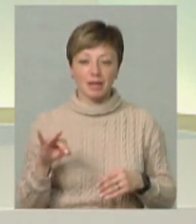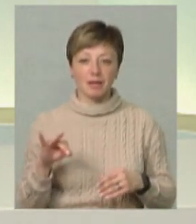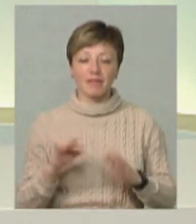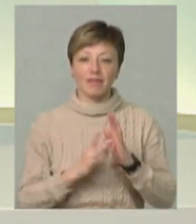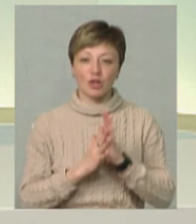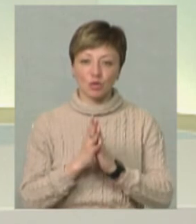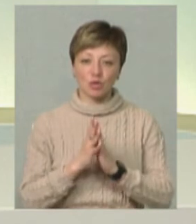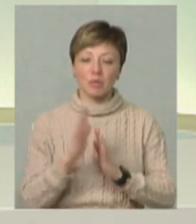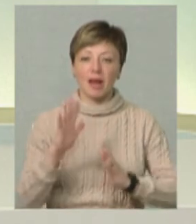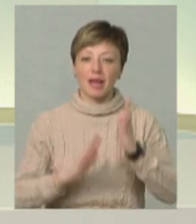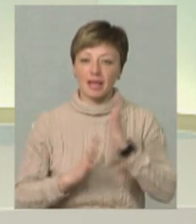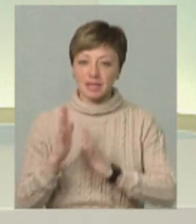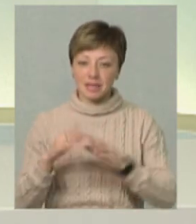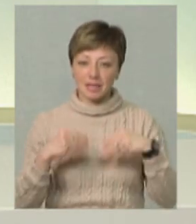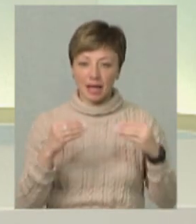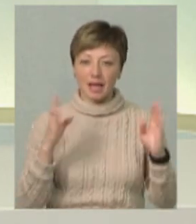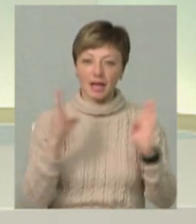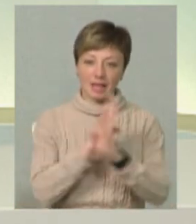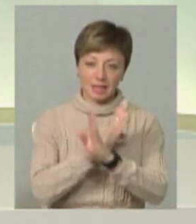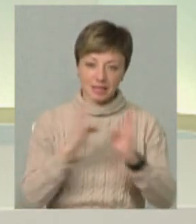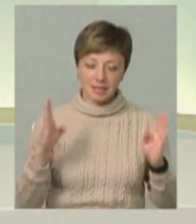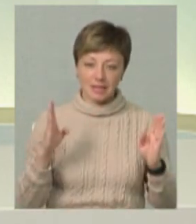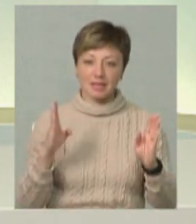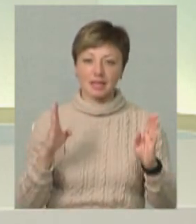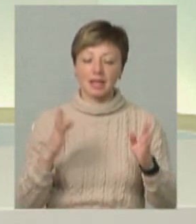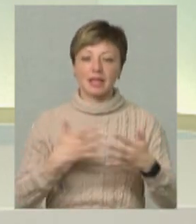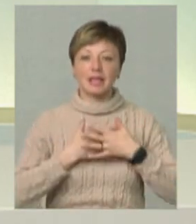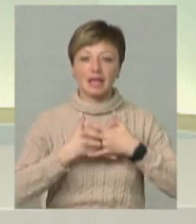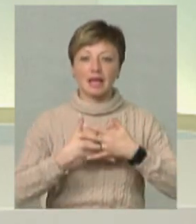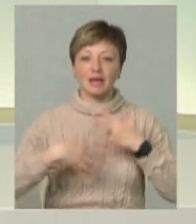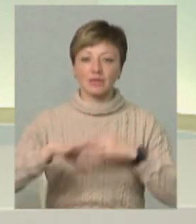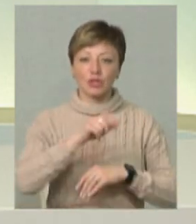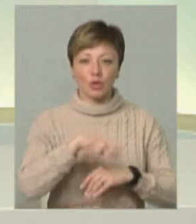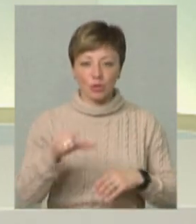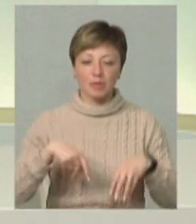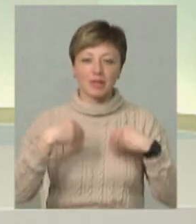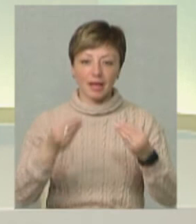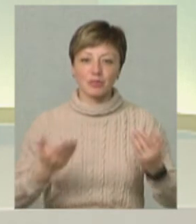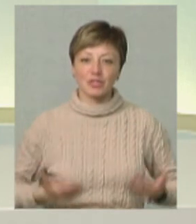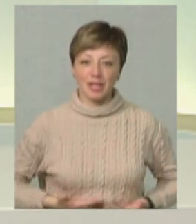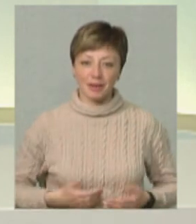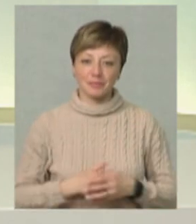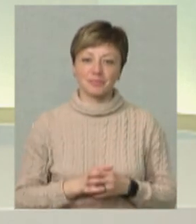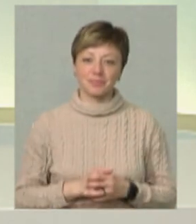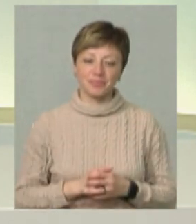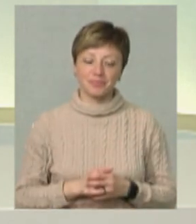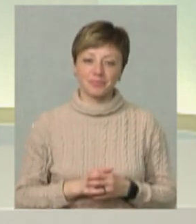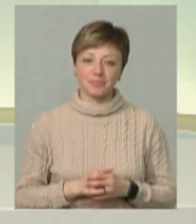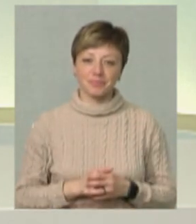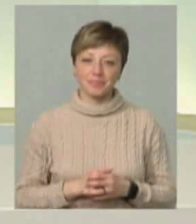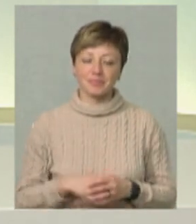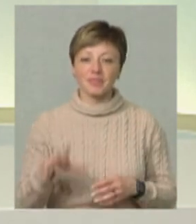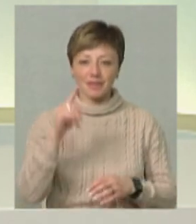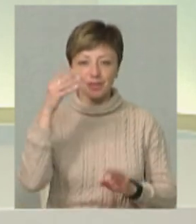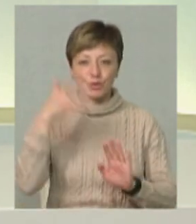Ми вирощуємо ліс, ліс дає кисень, киснем дихають всі люди, отже ми даємо життя. Ми даємо життя. І щоб